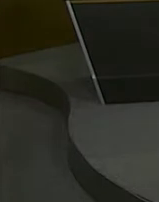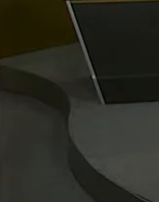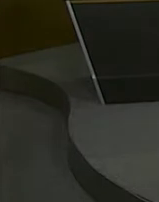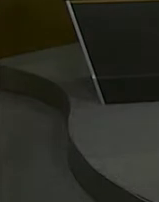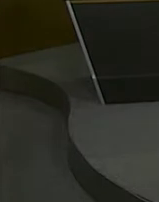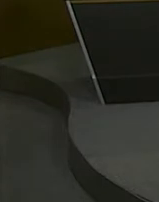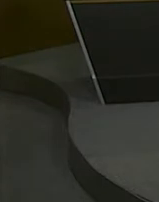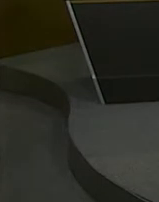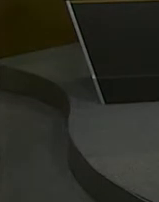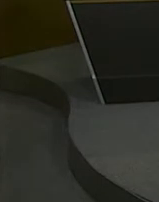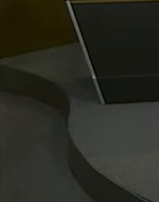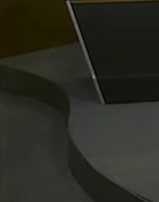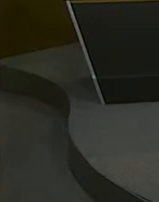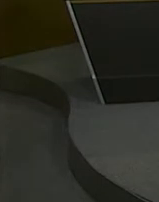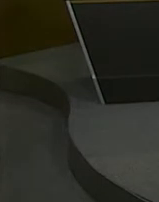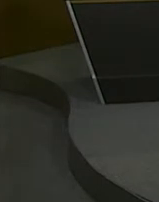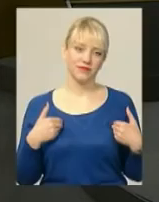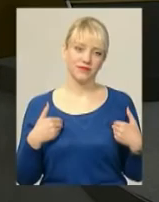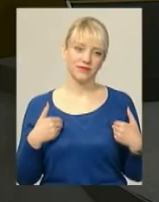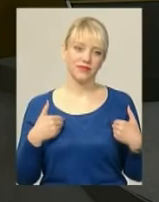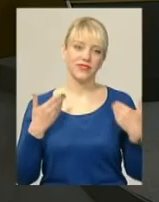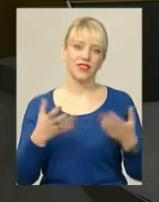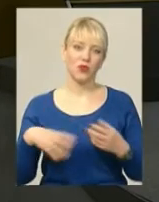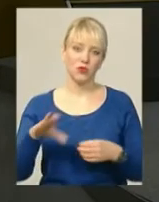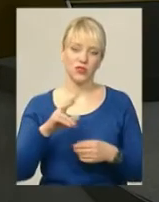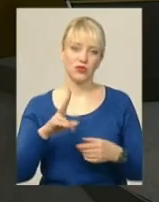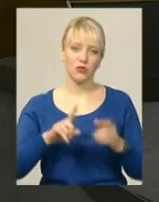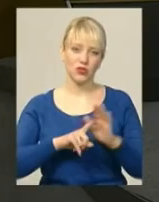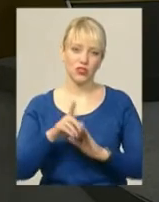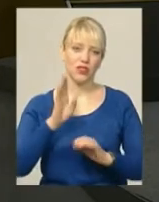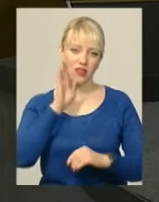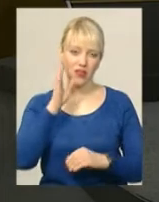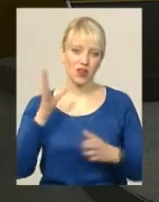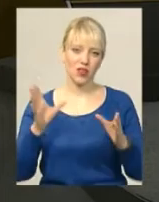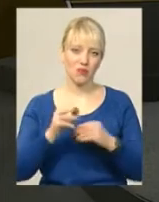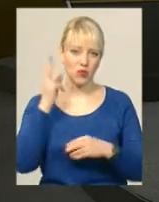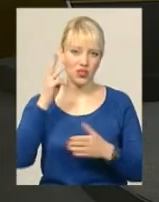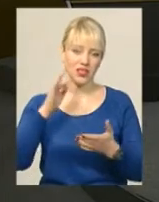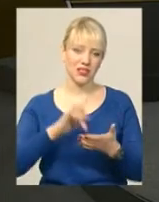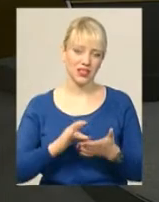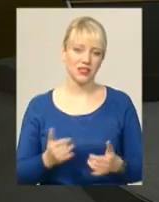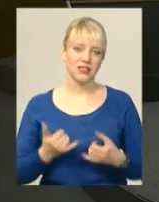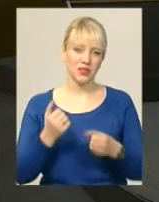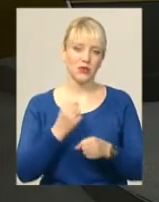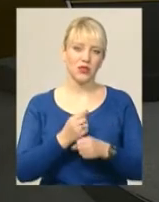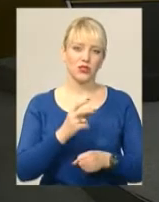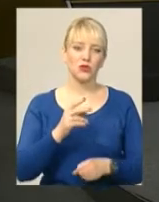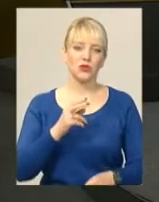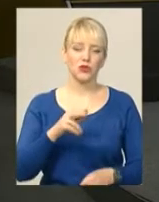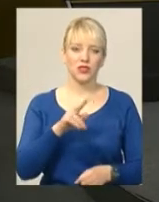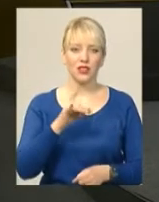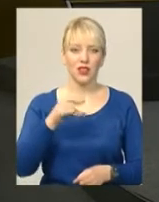Вітаємо усіх, хто розпочинає ранок разом із телеканалом «Поділя Центр» в ефірі новини. У студії Надія Драганчук та Оксана Фіновська.